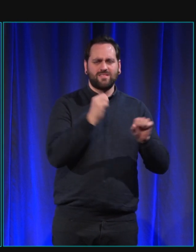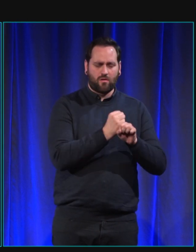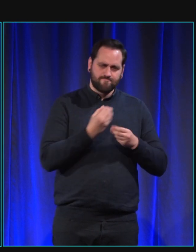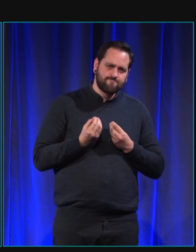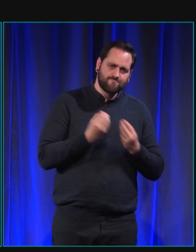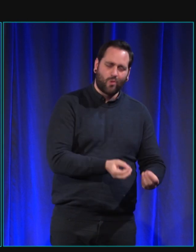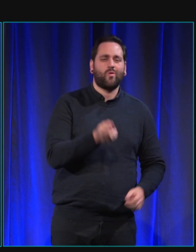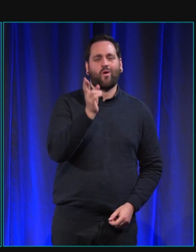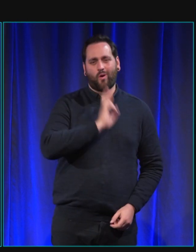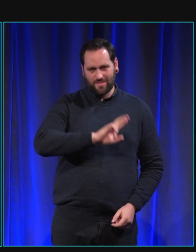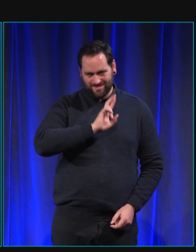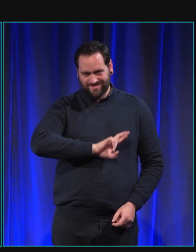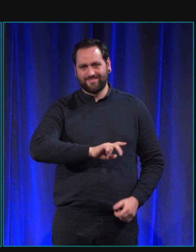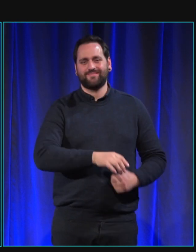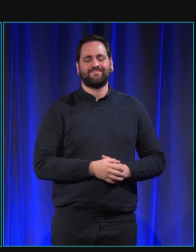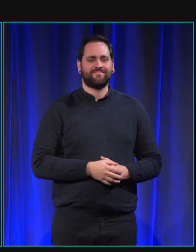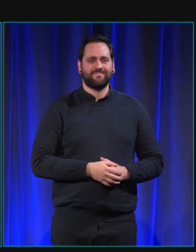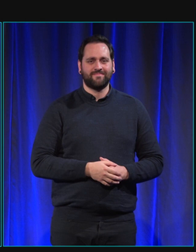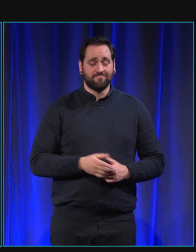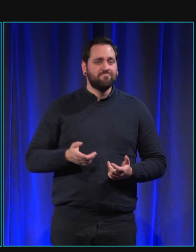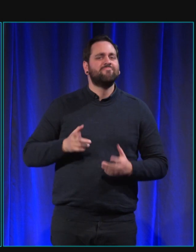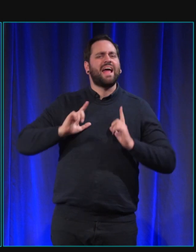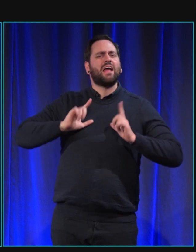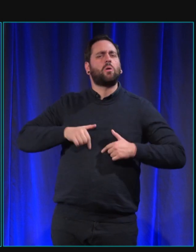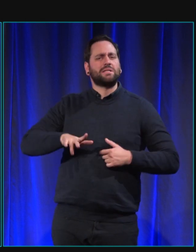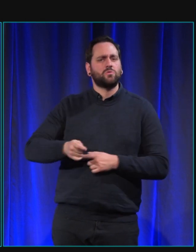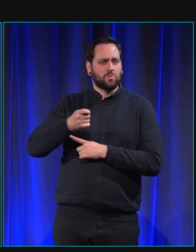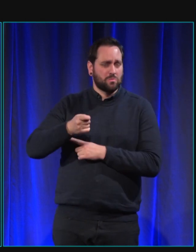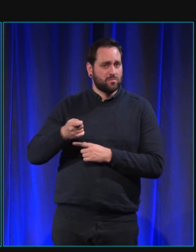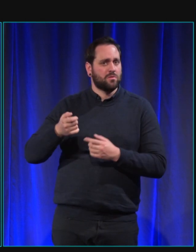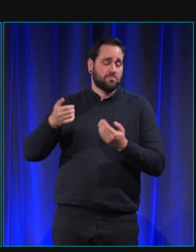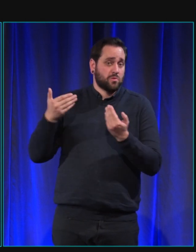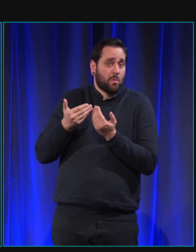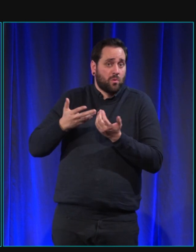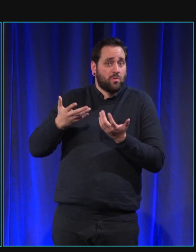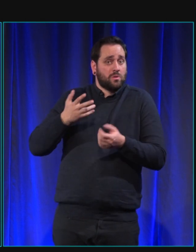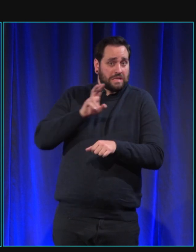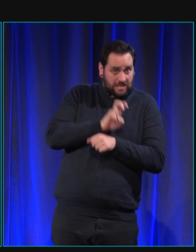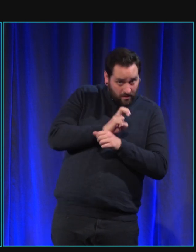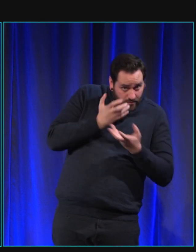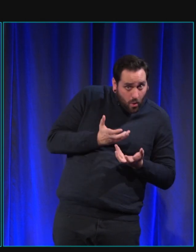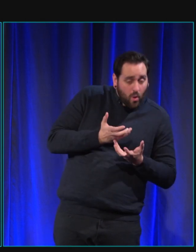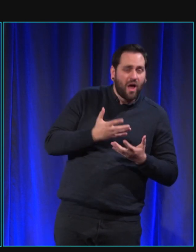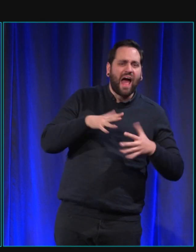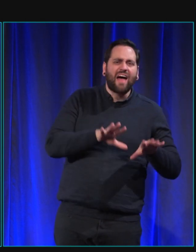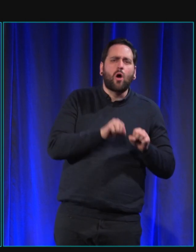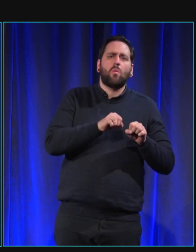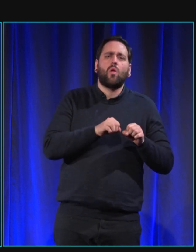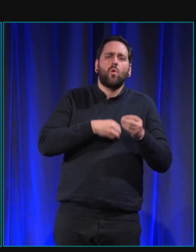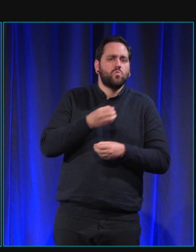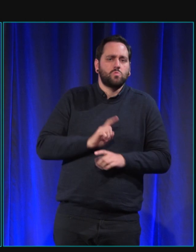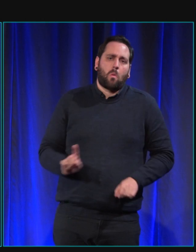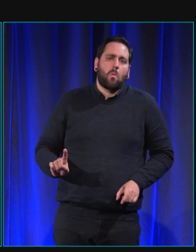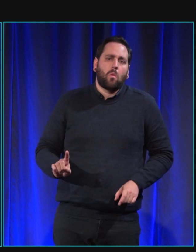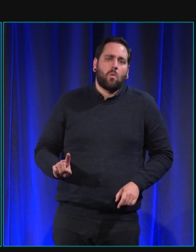il part à la retraite donc l'école nous demande si on veut le garder donc on a la priorité pour l'adopter parce que jusqu'à l'âge de 10 ans il